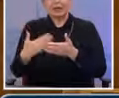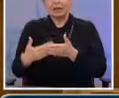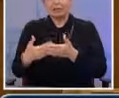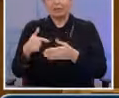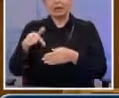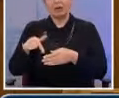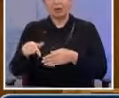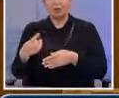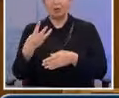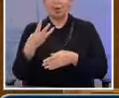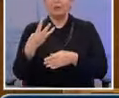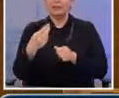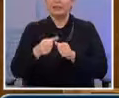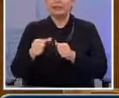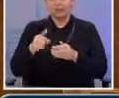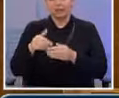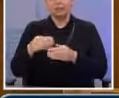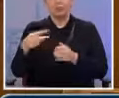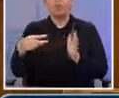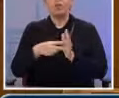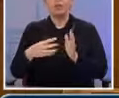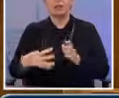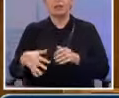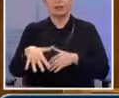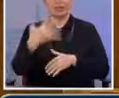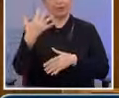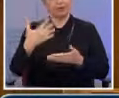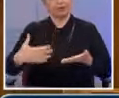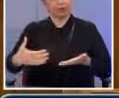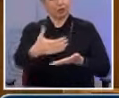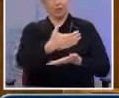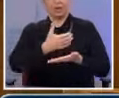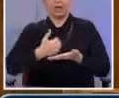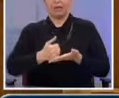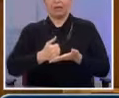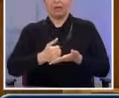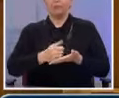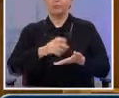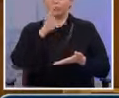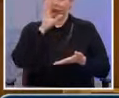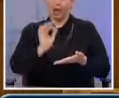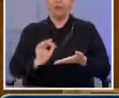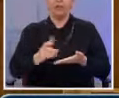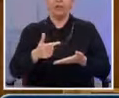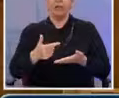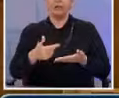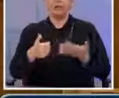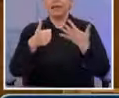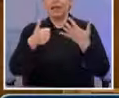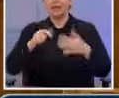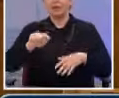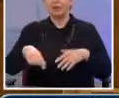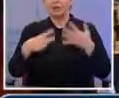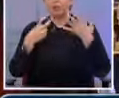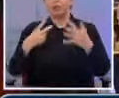του 2015 τα συνολικά έσοδα αποκρατικοποιήσεων θα έχουν ήδη υπερβεί τα 6,7 δις εκατομμύρια.